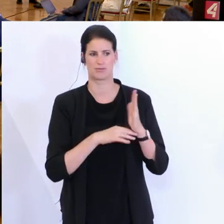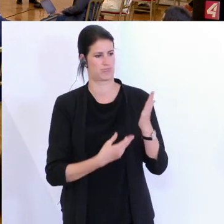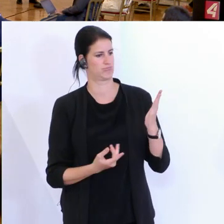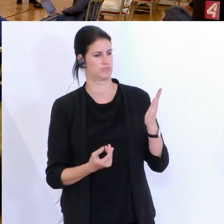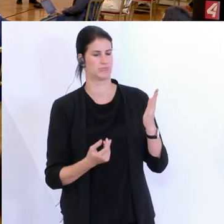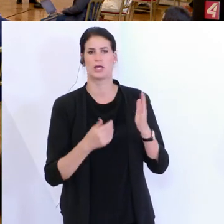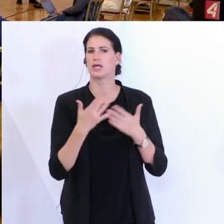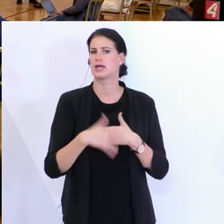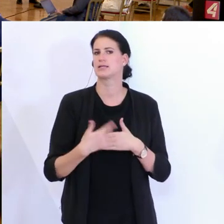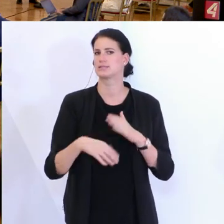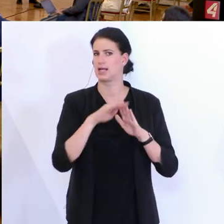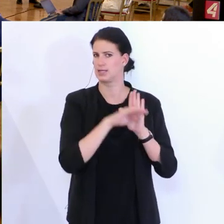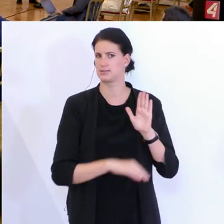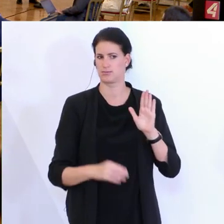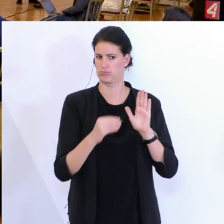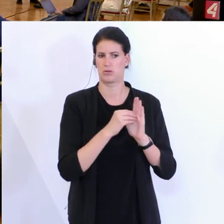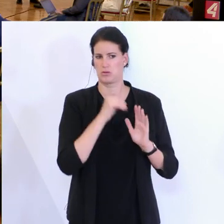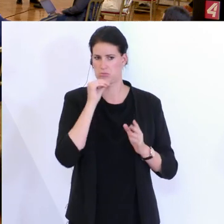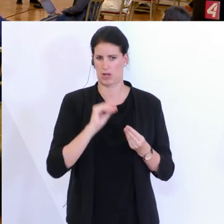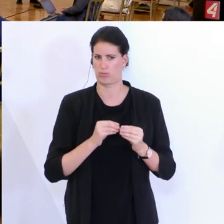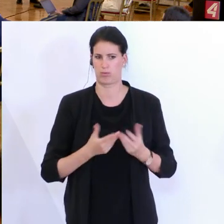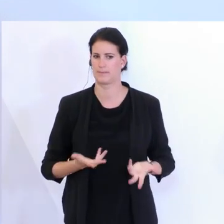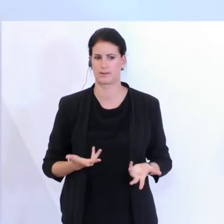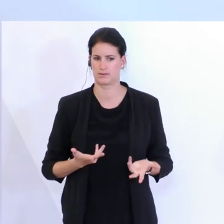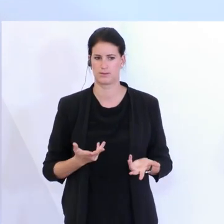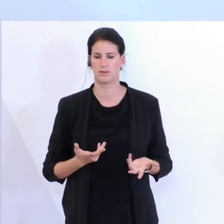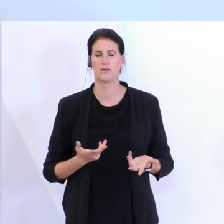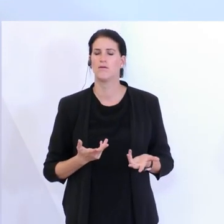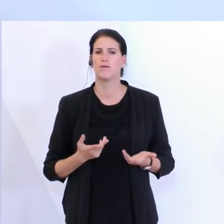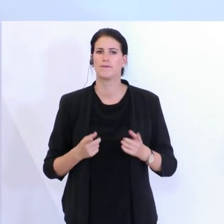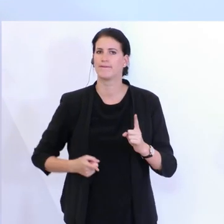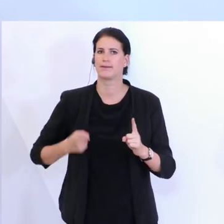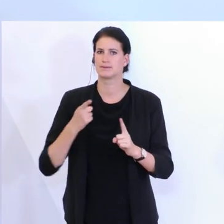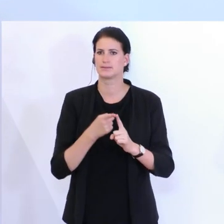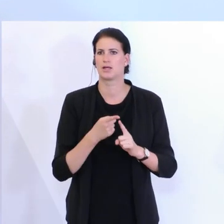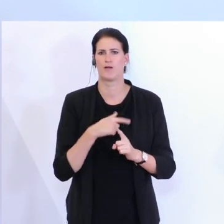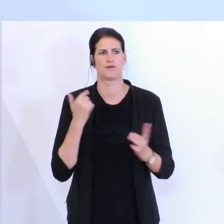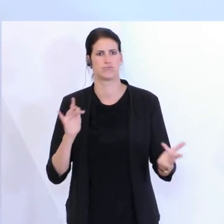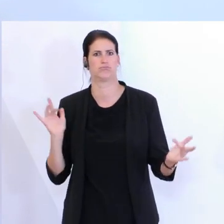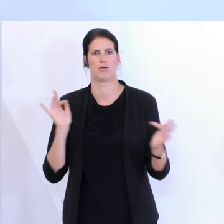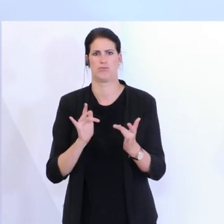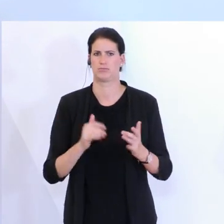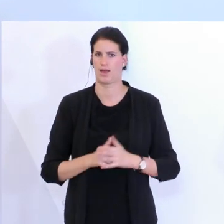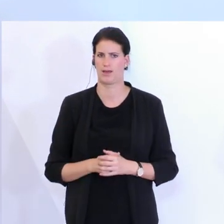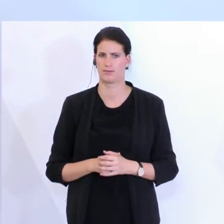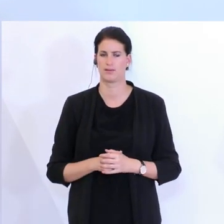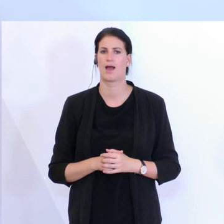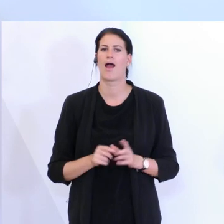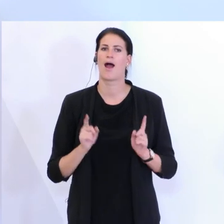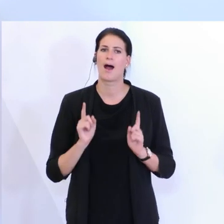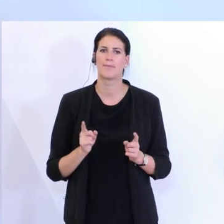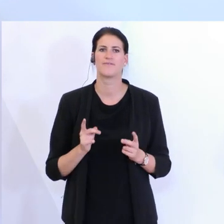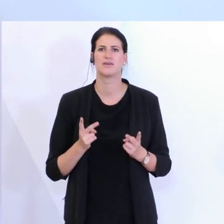Gäste erheben. Ja, da geht es nicht jetzt darum, dass wir da totale Gegner davon sind, sondern es geht uns einfach um die Praxis.